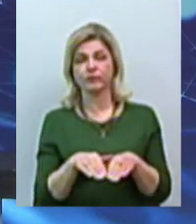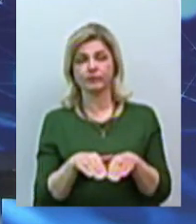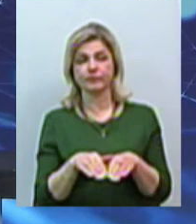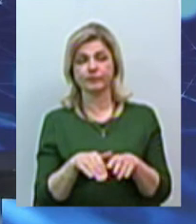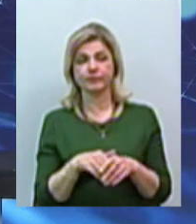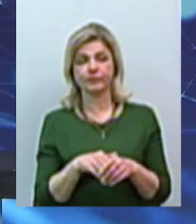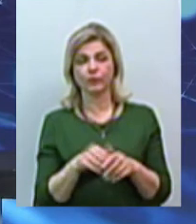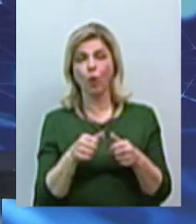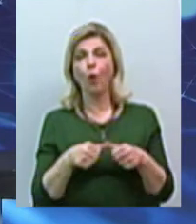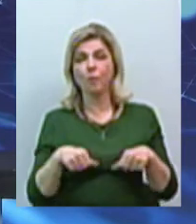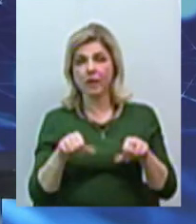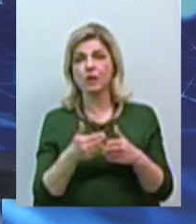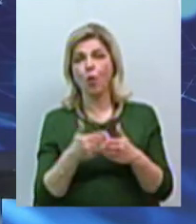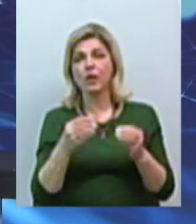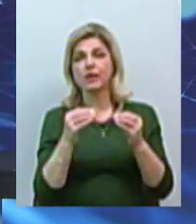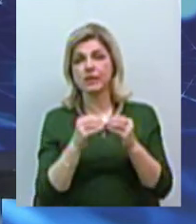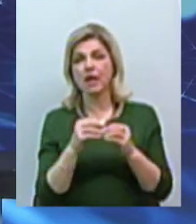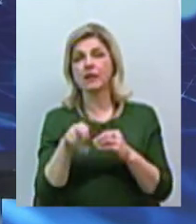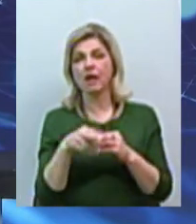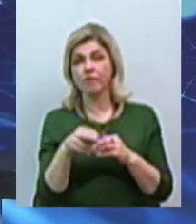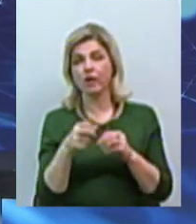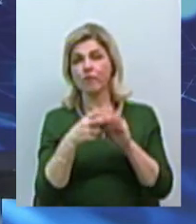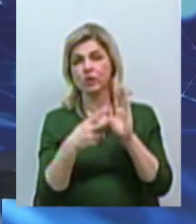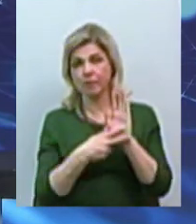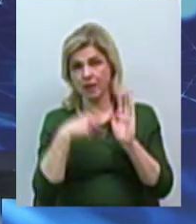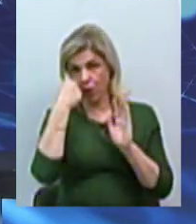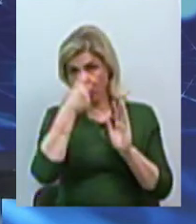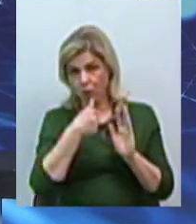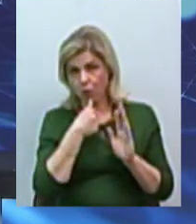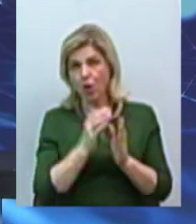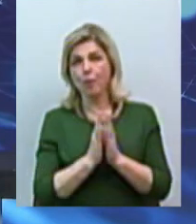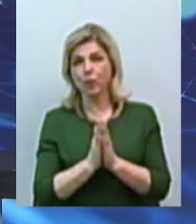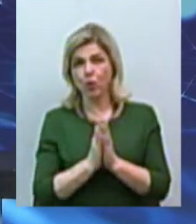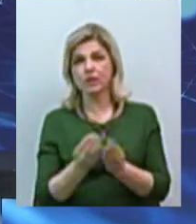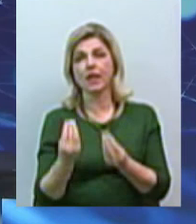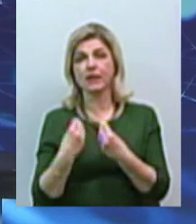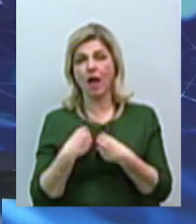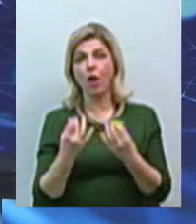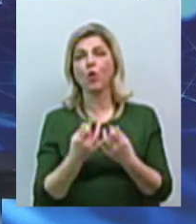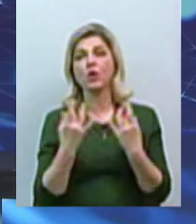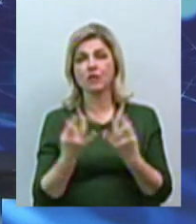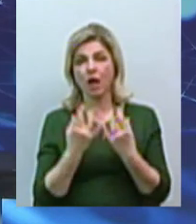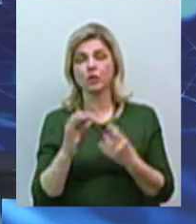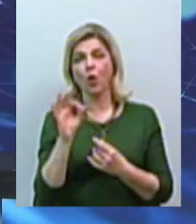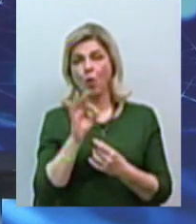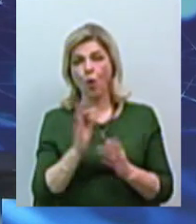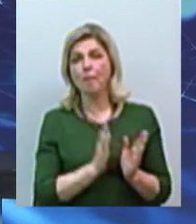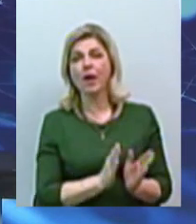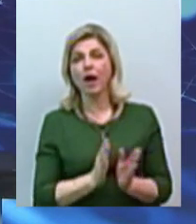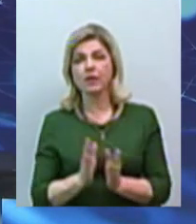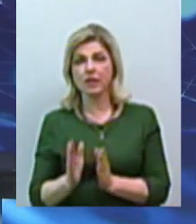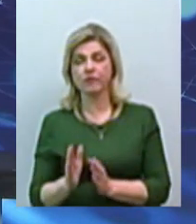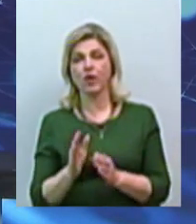регулювання. Від 2010-2012-2018 року просимо надати роз'яснення щодо механізму